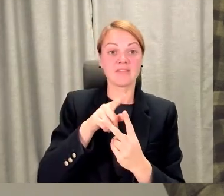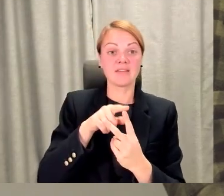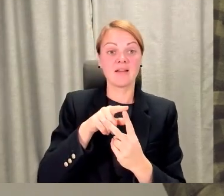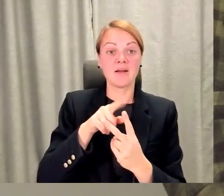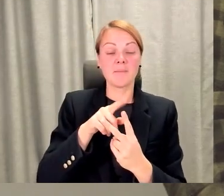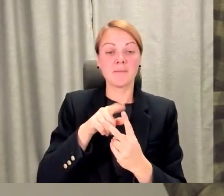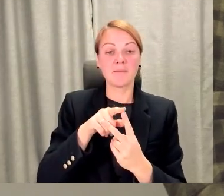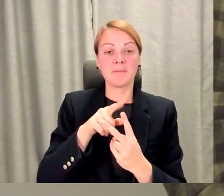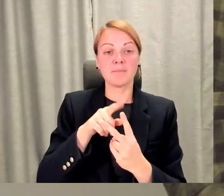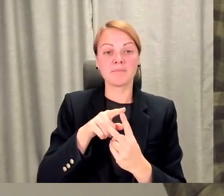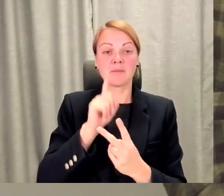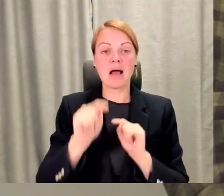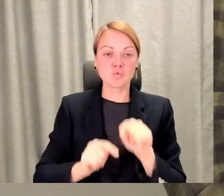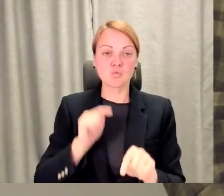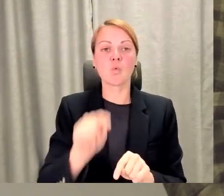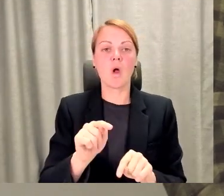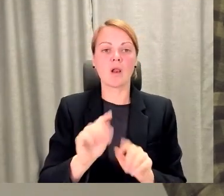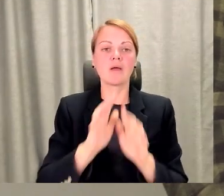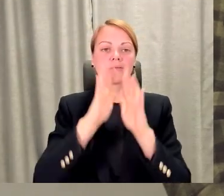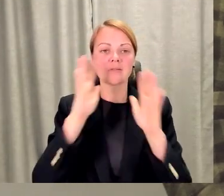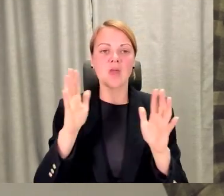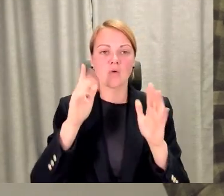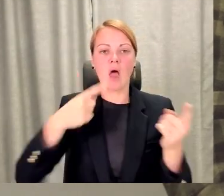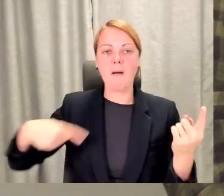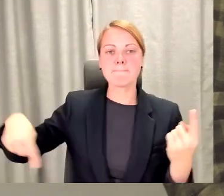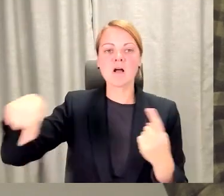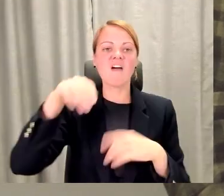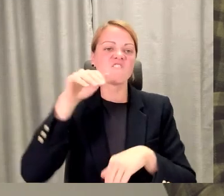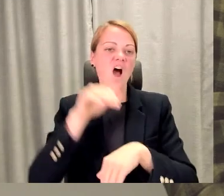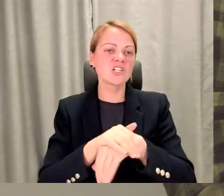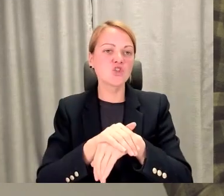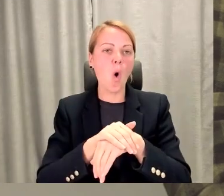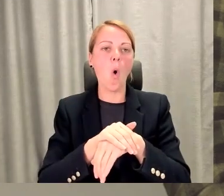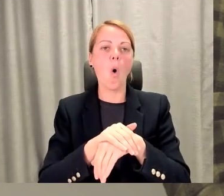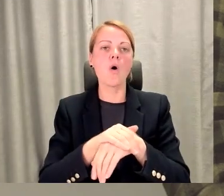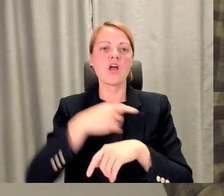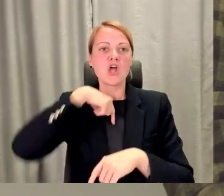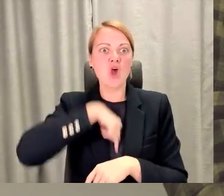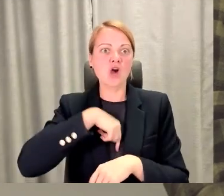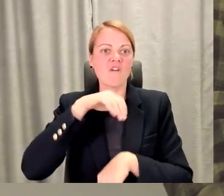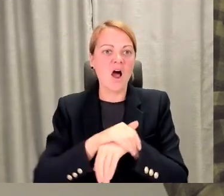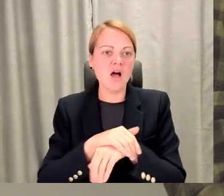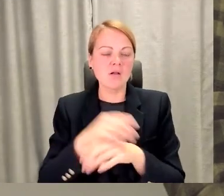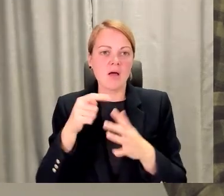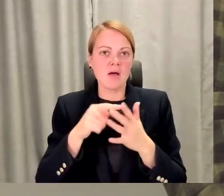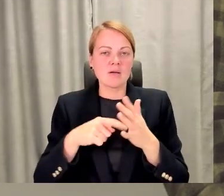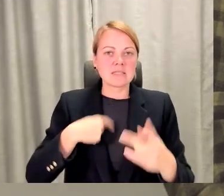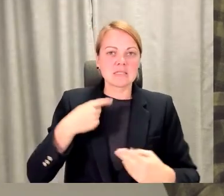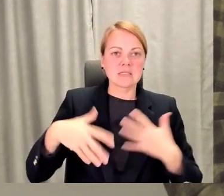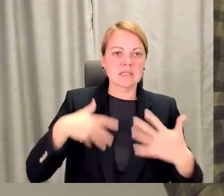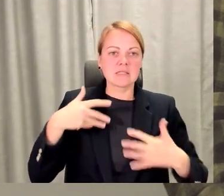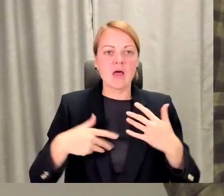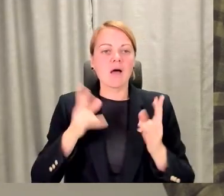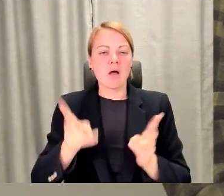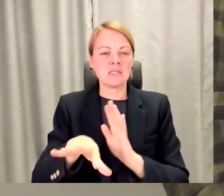ir ļoti daudz apkārtēja faktori, iekšēja faktori, kas ietekmē to izvēli, tad